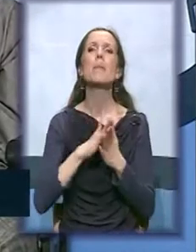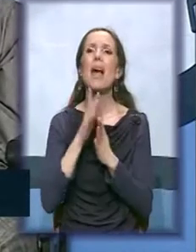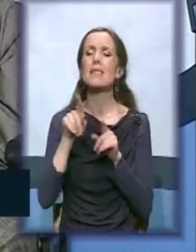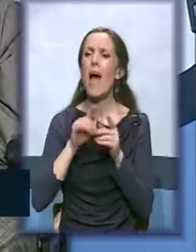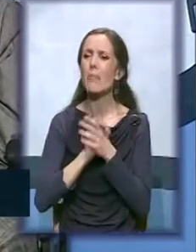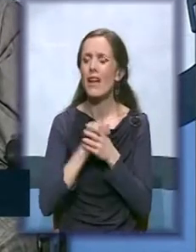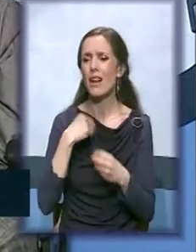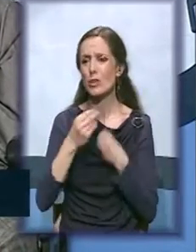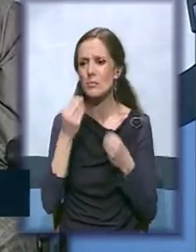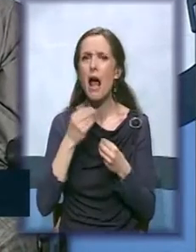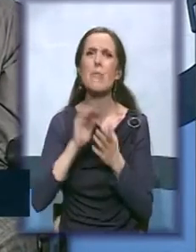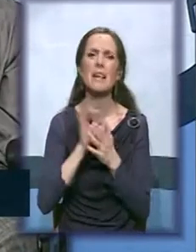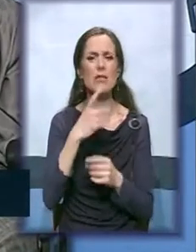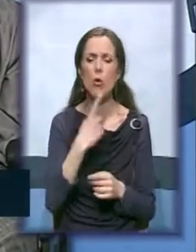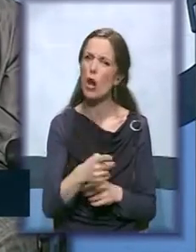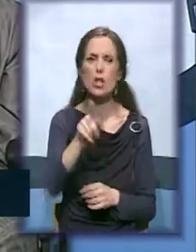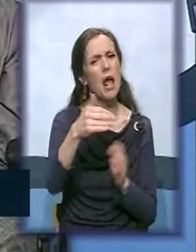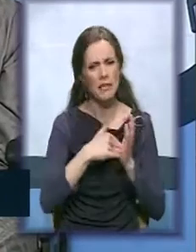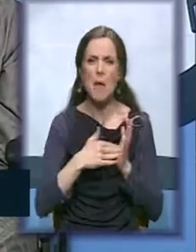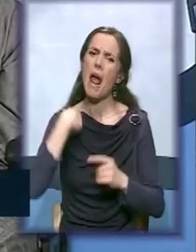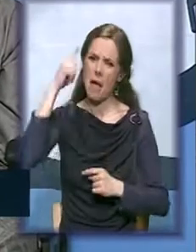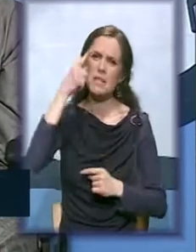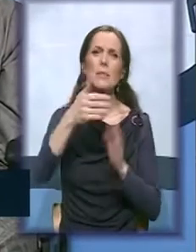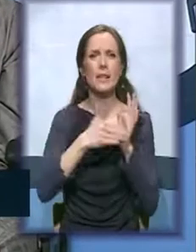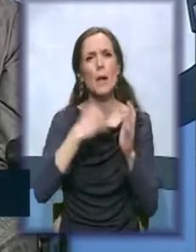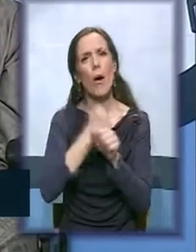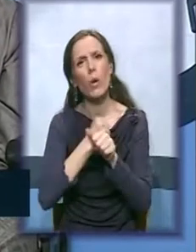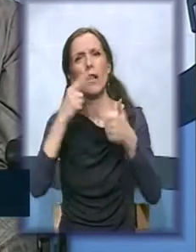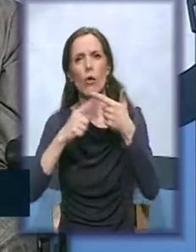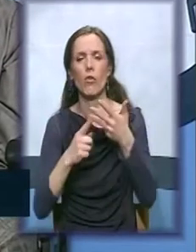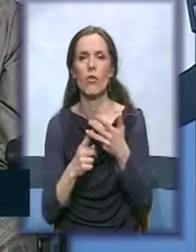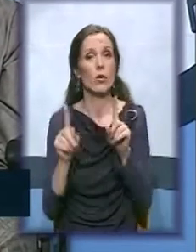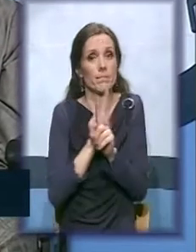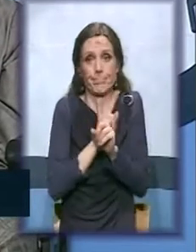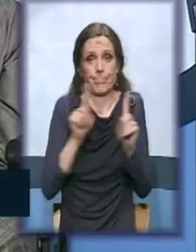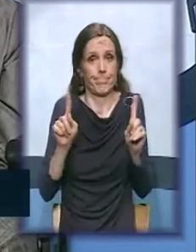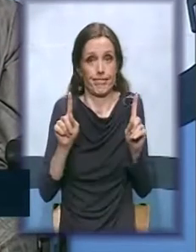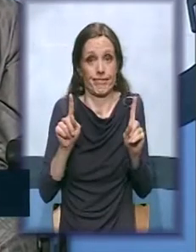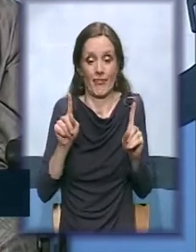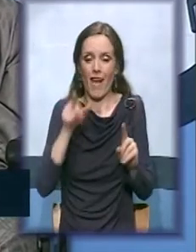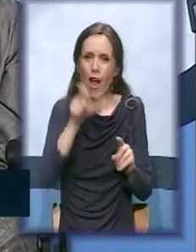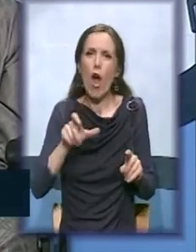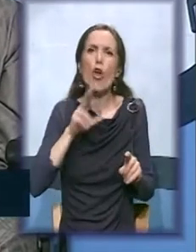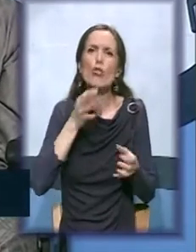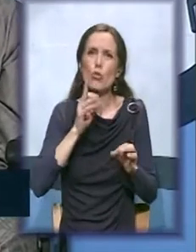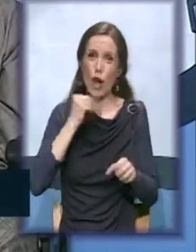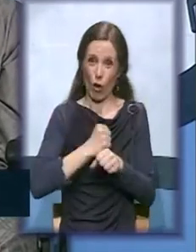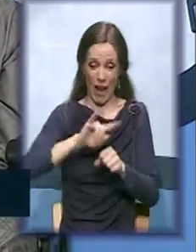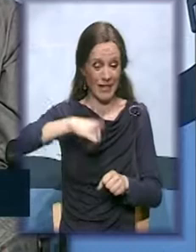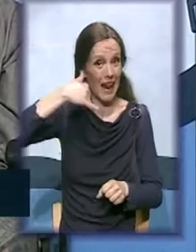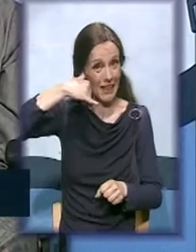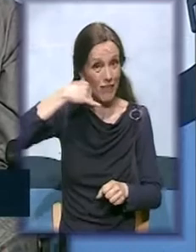Ja, ja bi to uradila tako ili ovo uradi ovako. Ne. Uloga konsultantkinje je da i žene izvuče